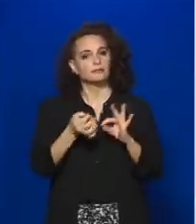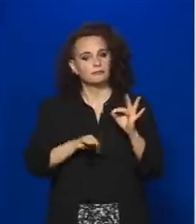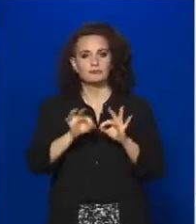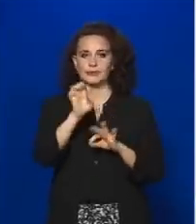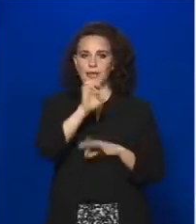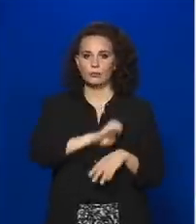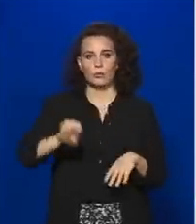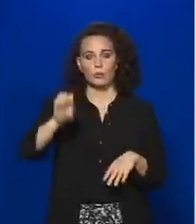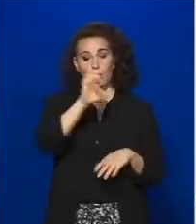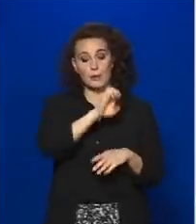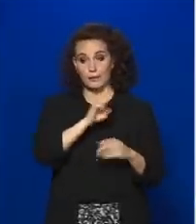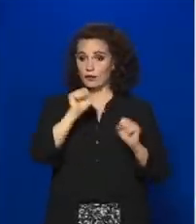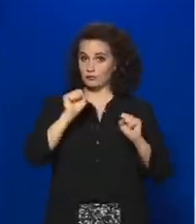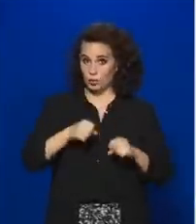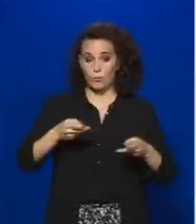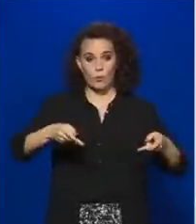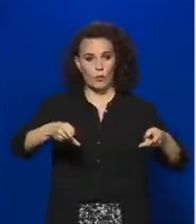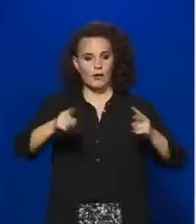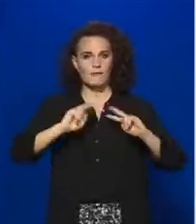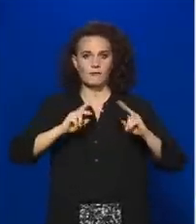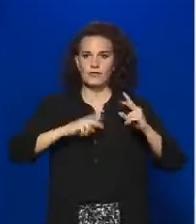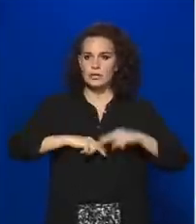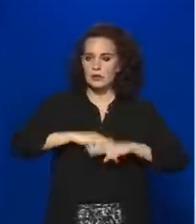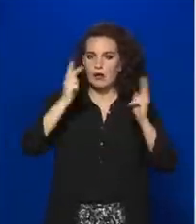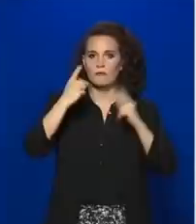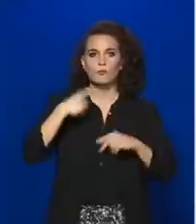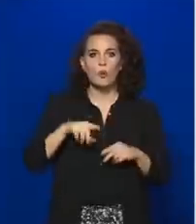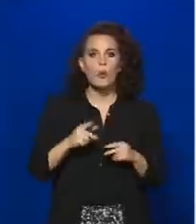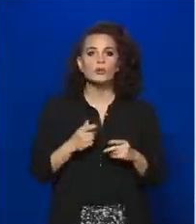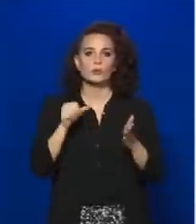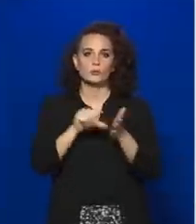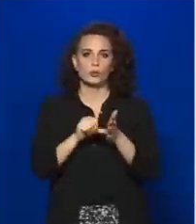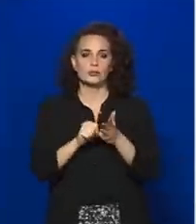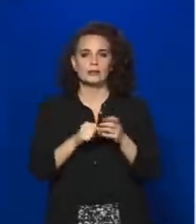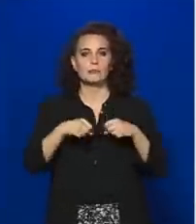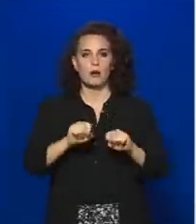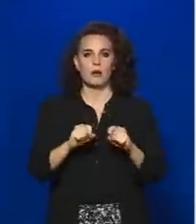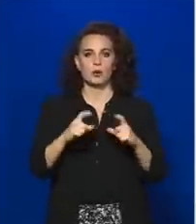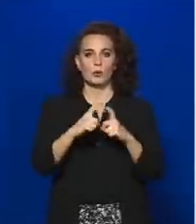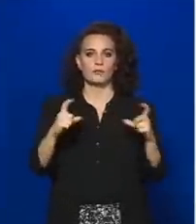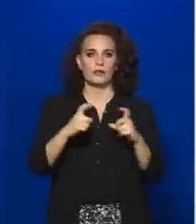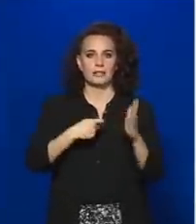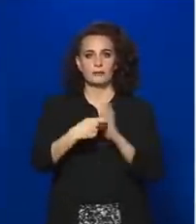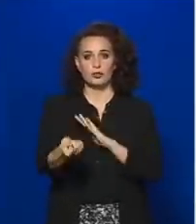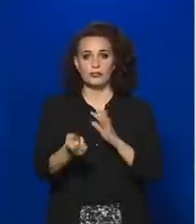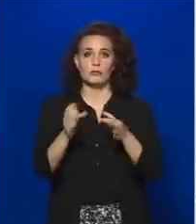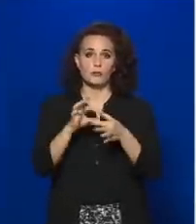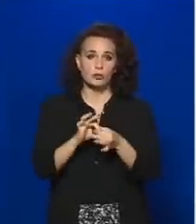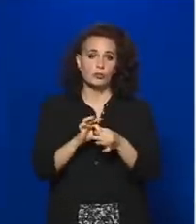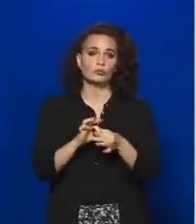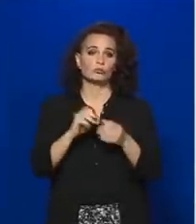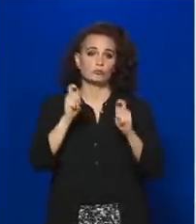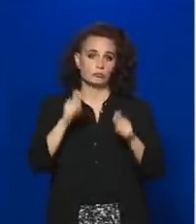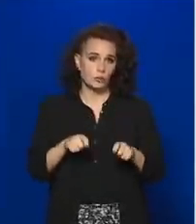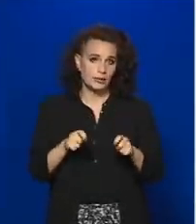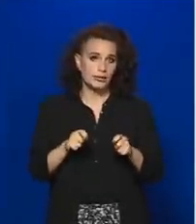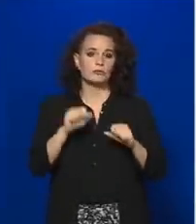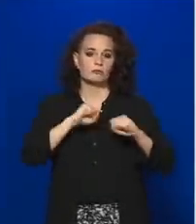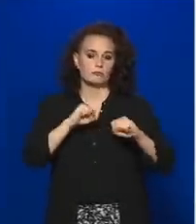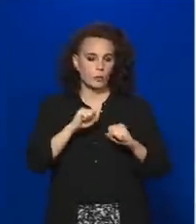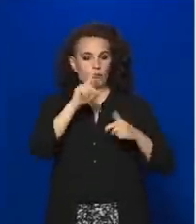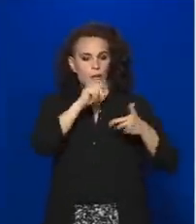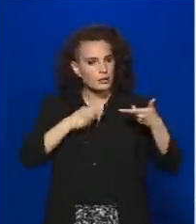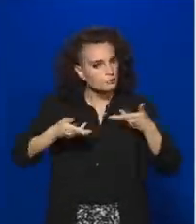vízhangot kiváltott, Európai Központi Bank kötvénykibocsájtásával kapcsolatos döntését a kormány megtárgyalta, az